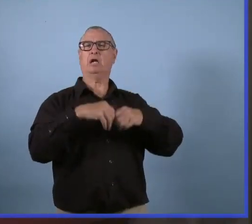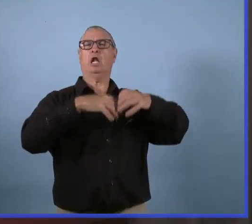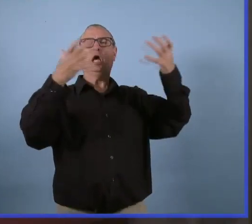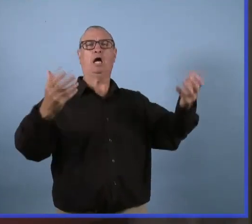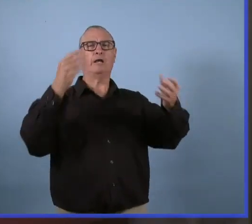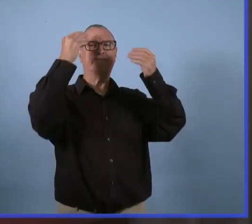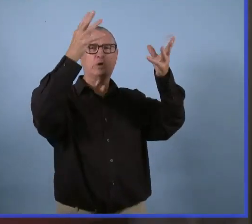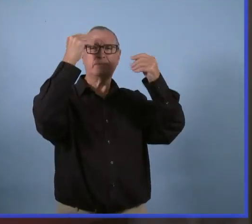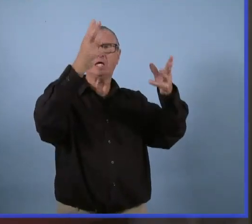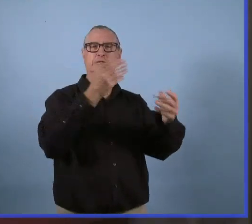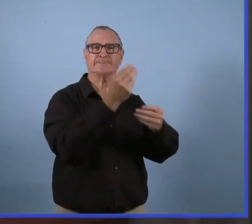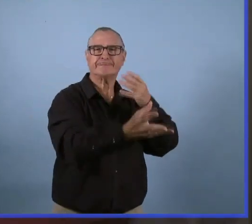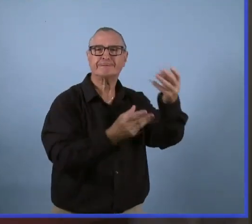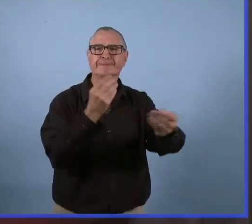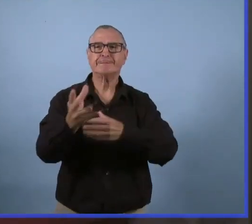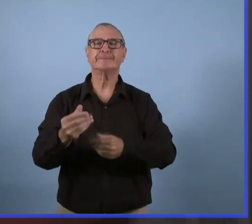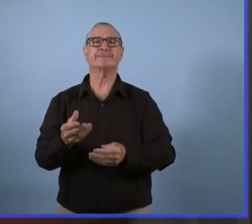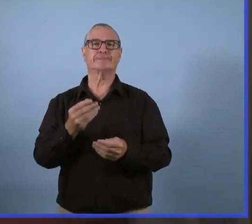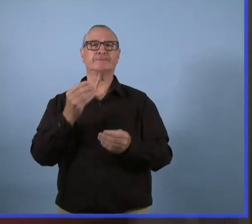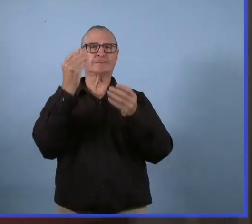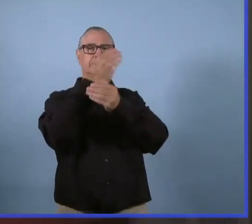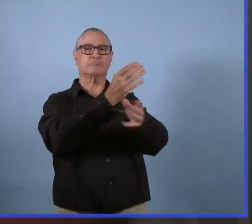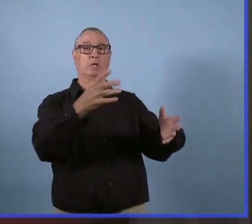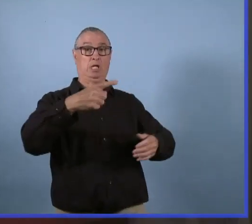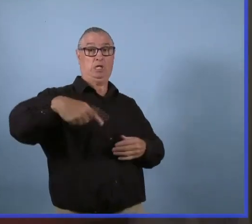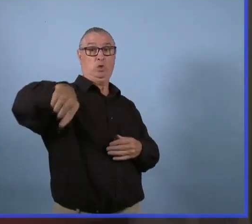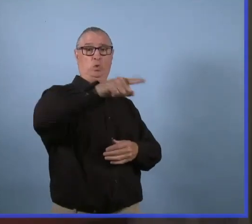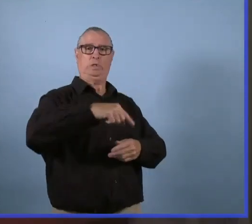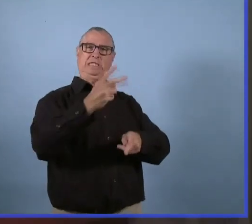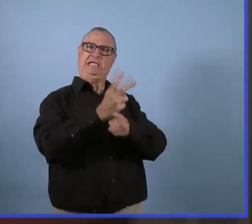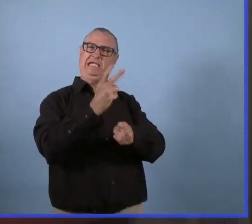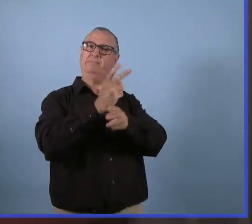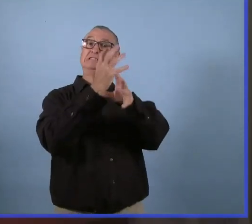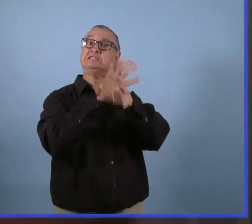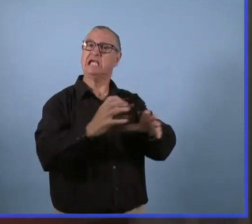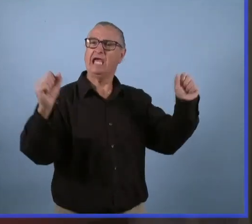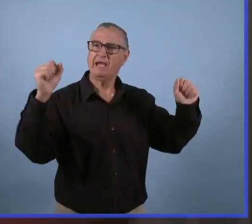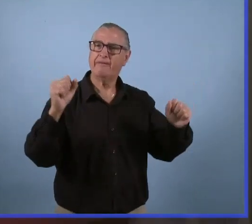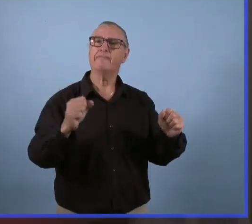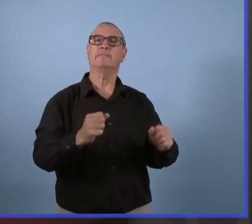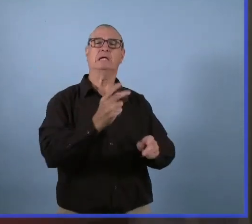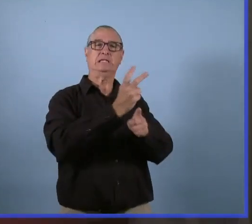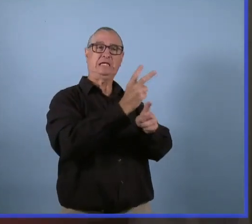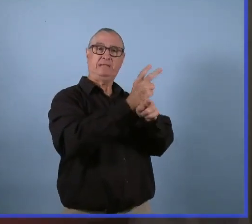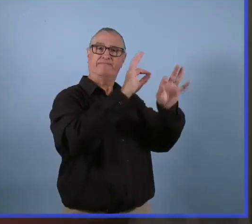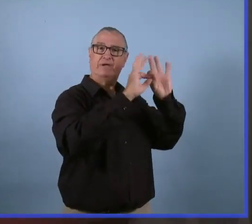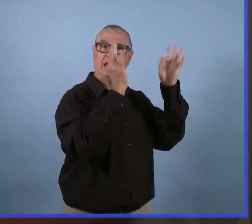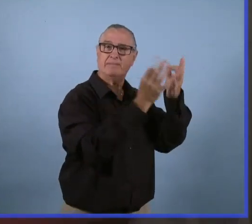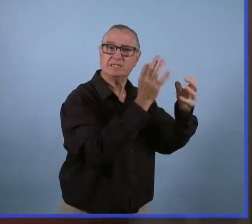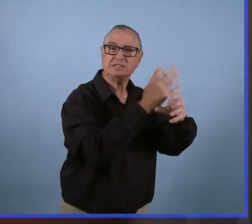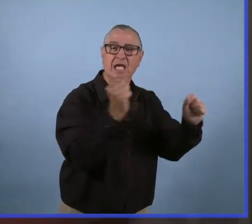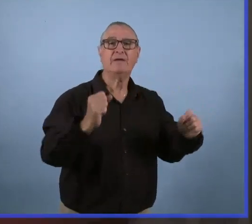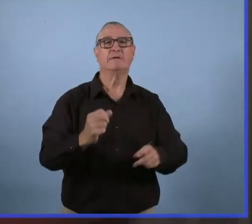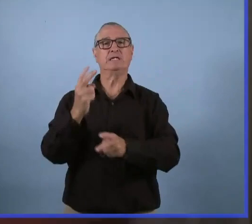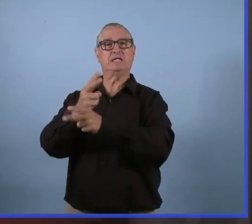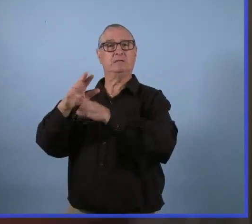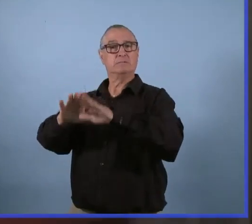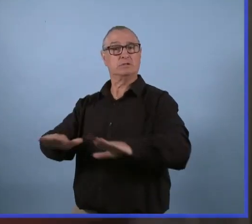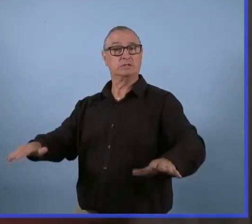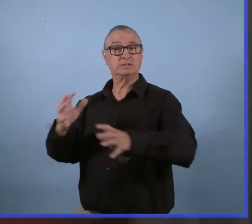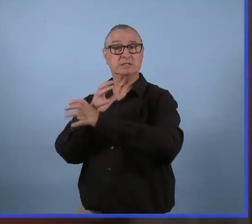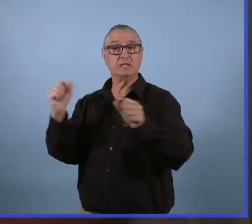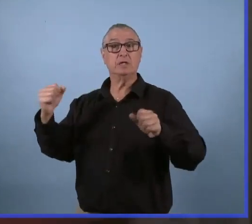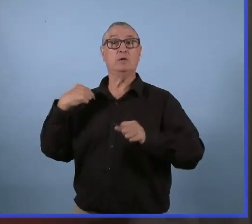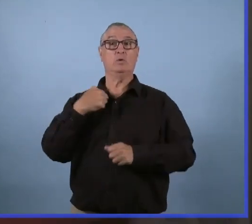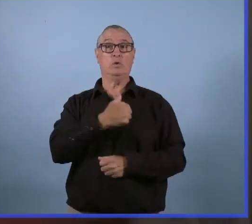fournis, que les garderies soient ouvertes, que les enfants soient en sécurité et que les employés le soient aussi. On a augmenté le nombre